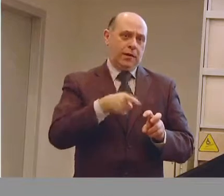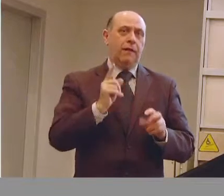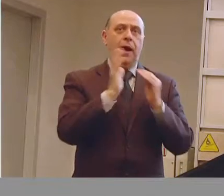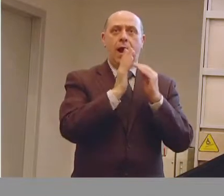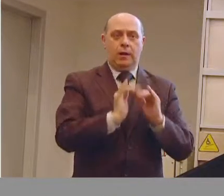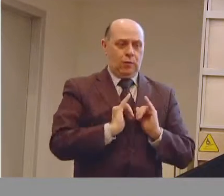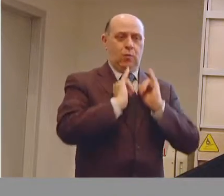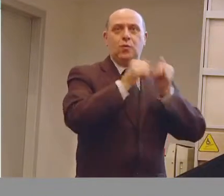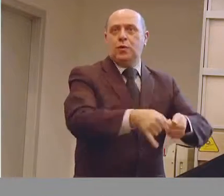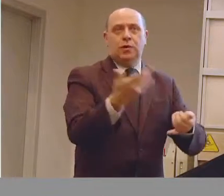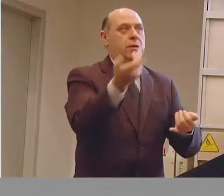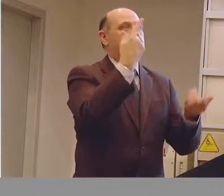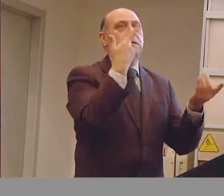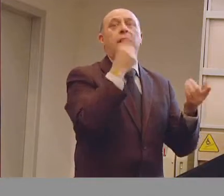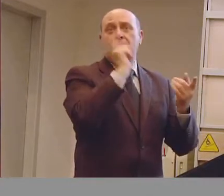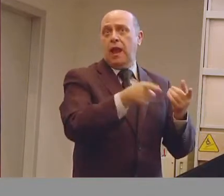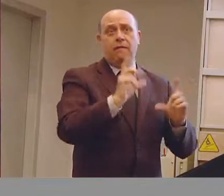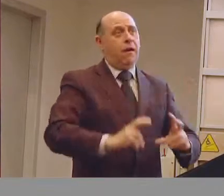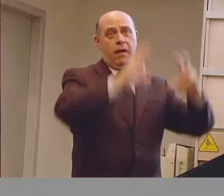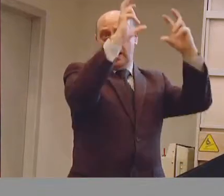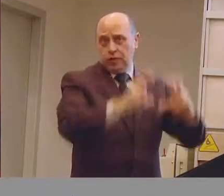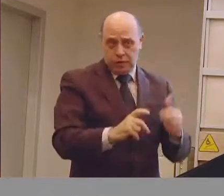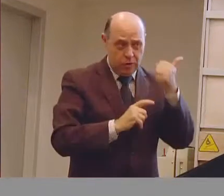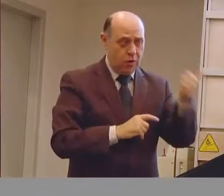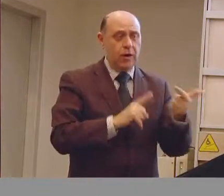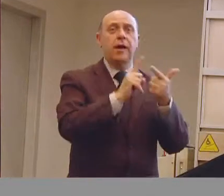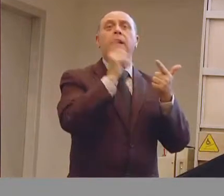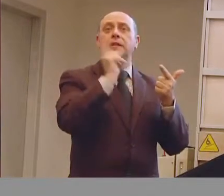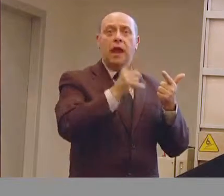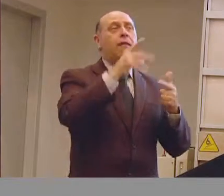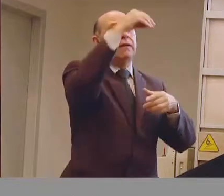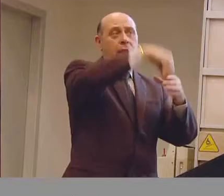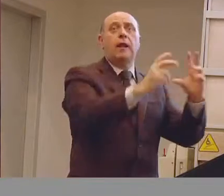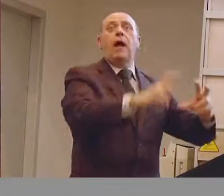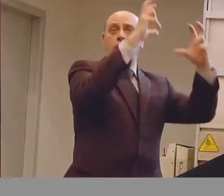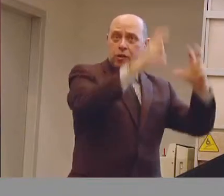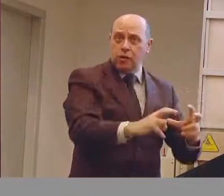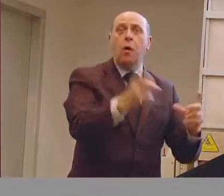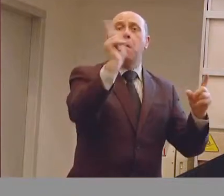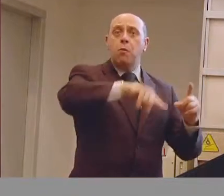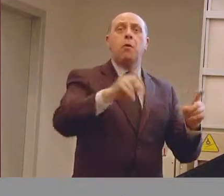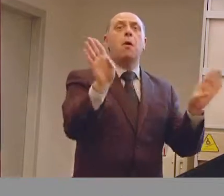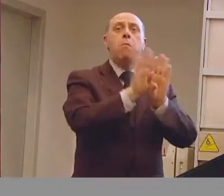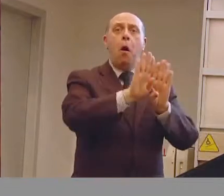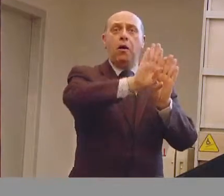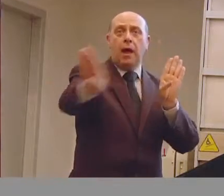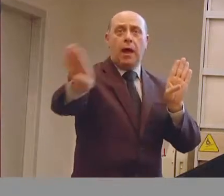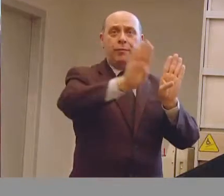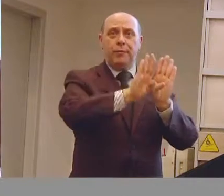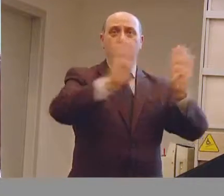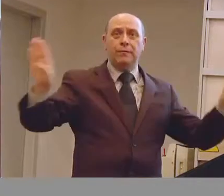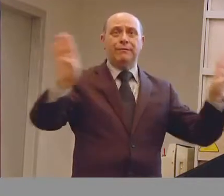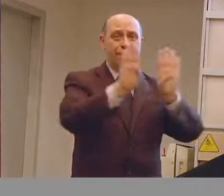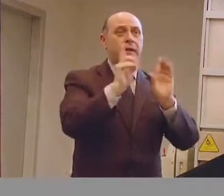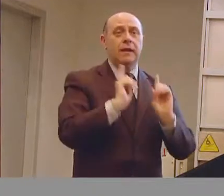necessitare di un ascensore, un sistema di controllo di apertura dell'ascensore, un sistema di controllo di apertura delle porte e così via. Se per esempio l